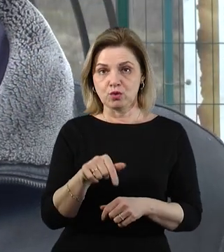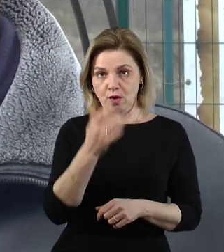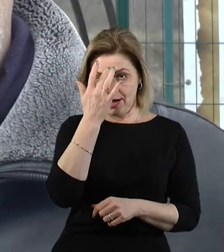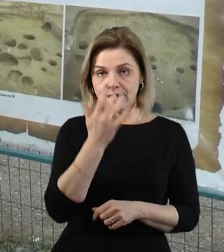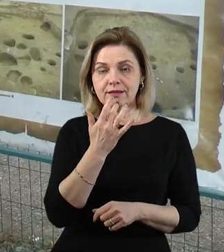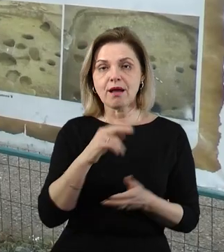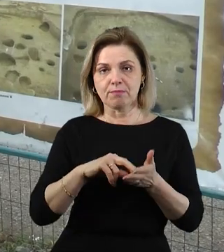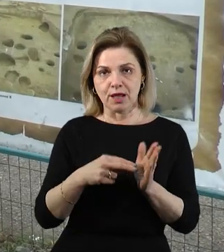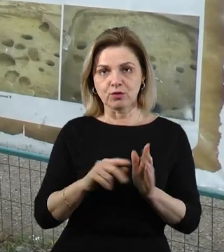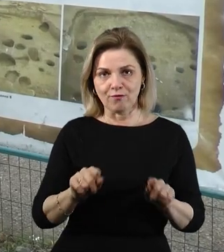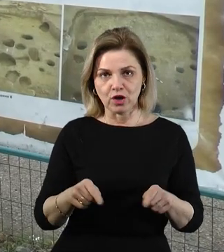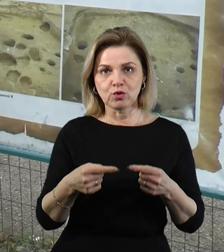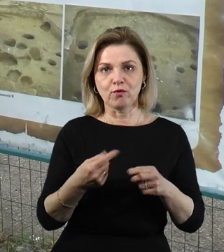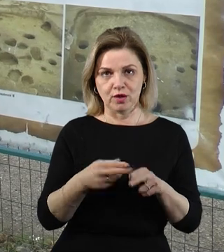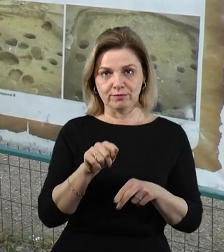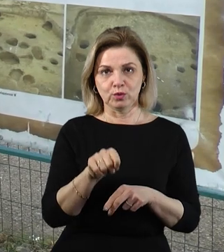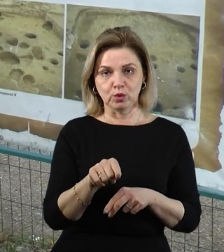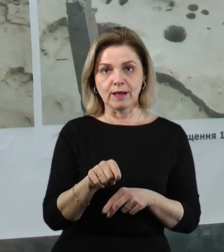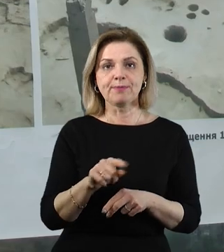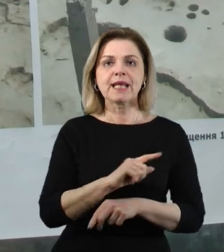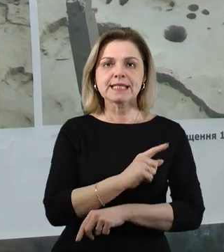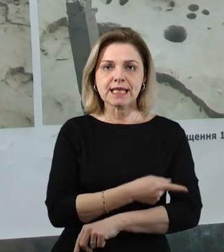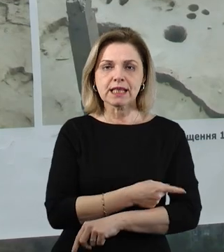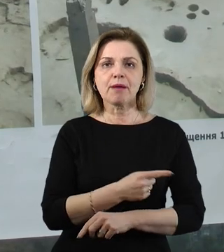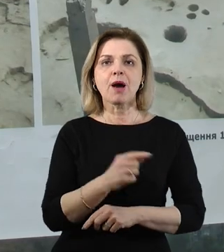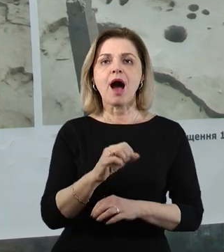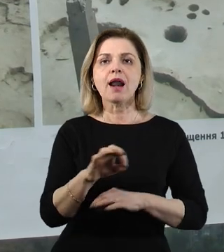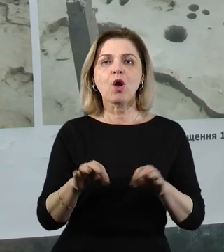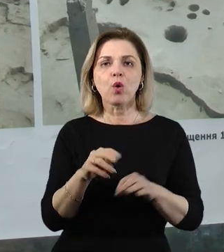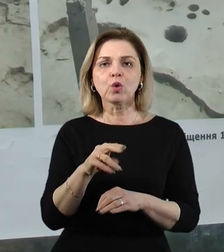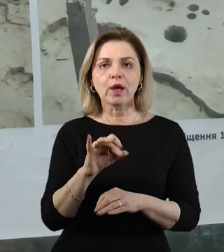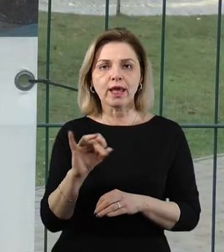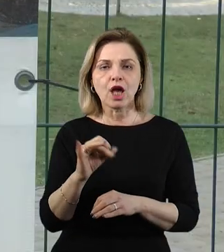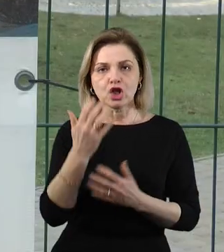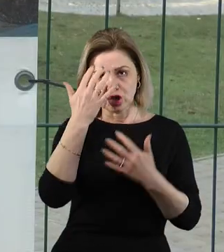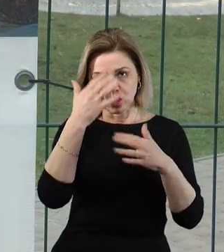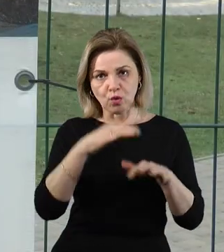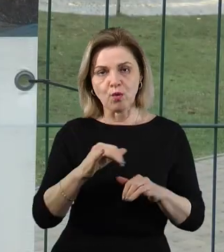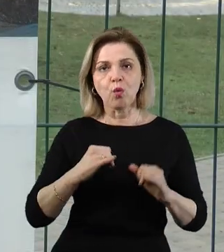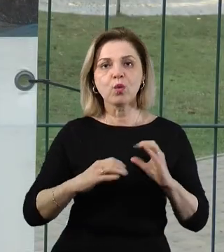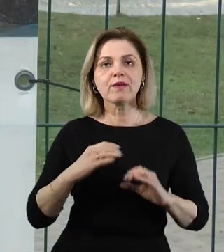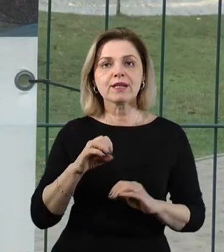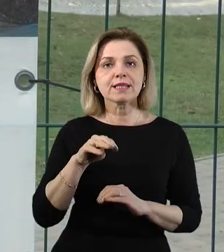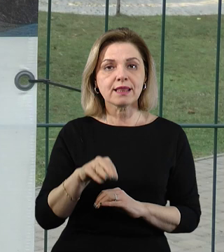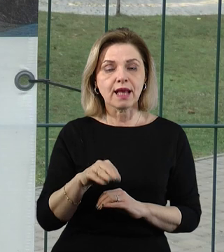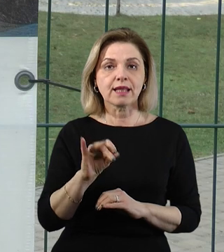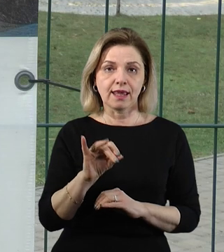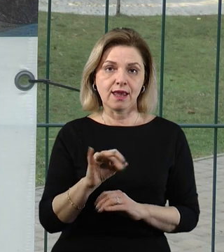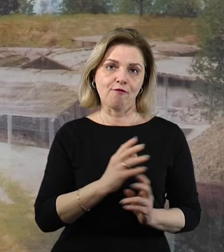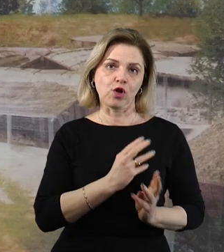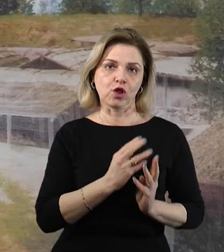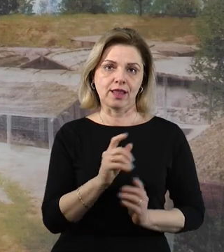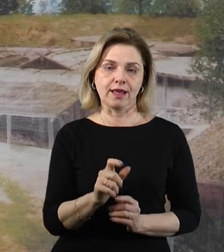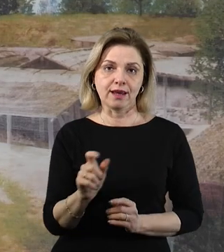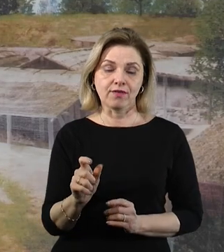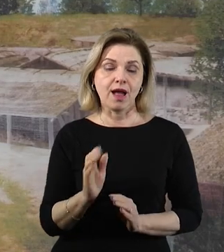Цього літа планують відновити роботи у Дикому саду. Силами археологічної лабораторії Чорноморського національного університету імені Петра Могіли, а також